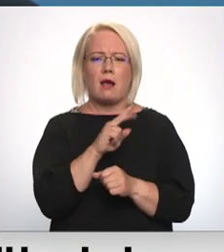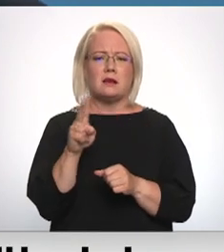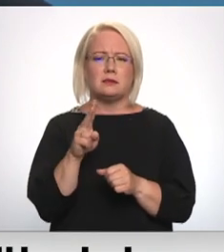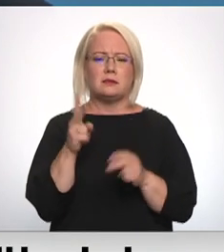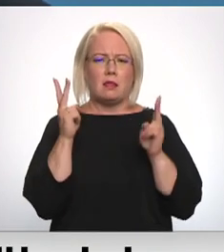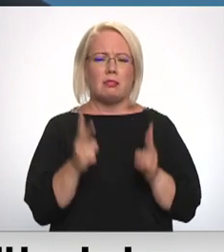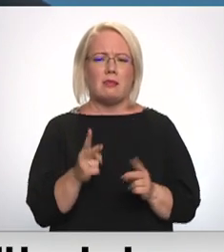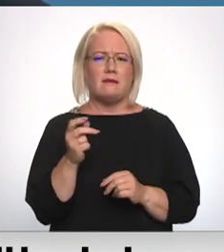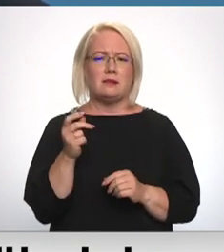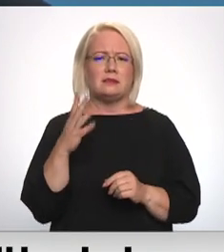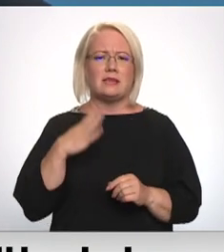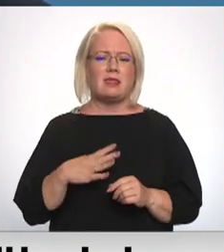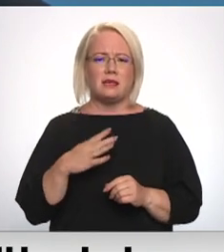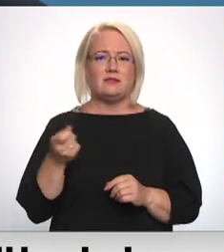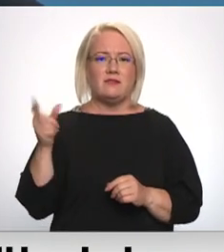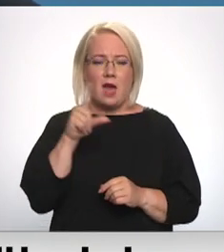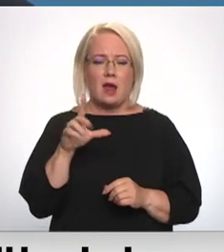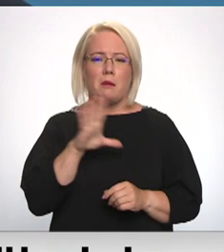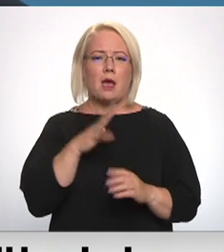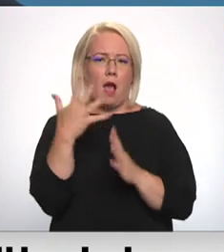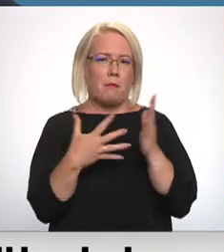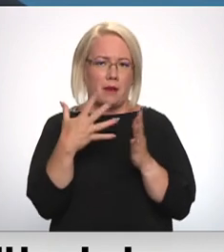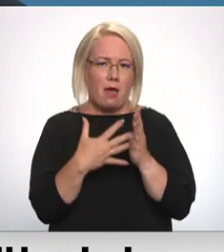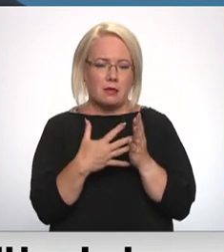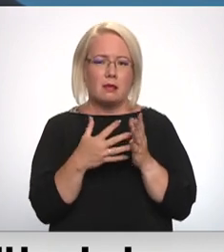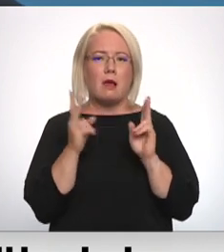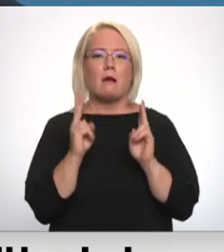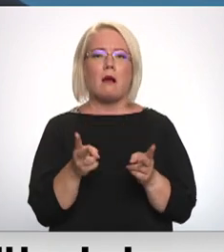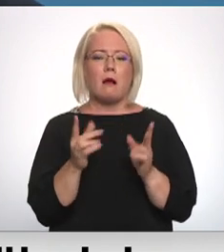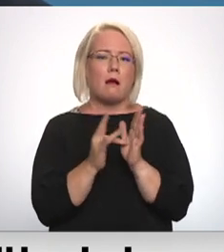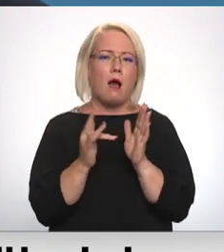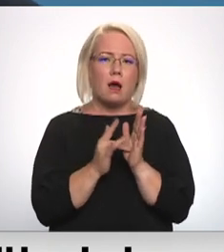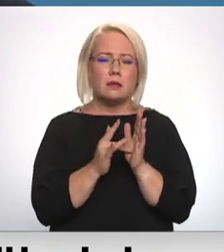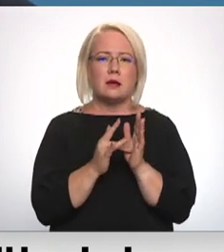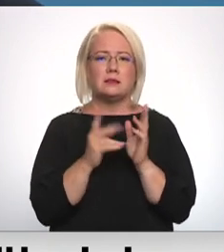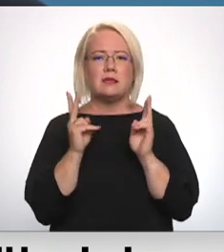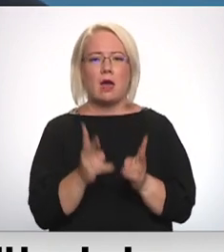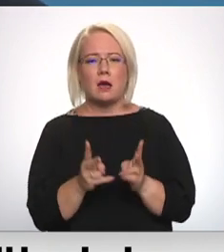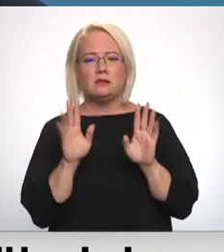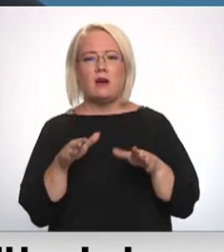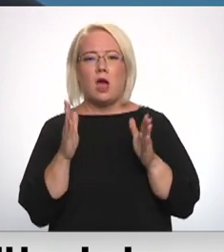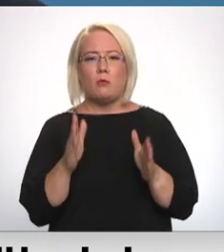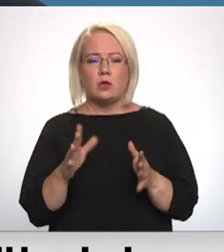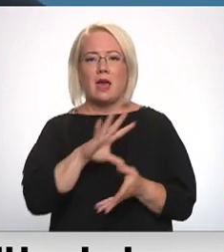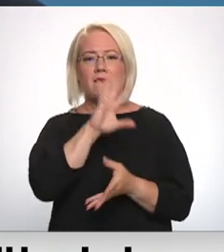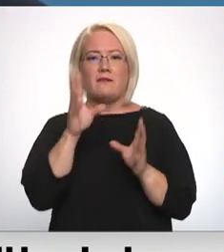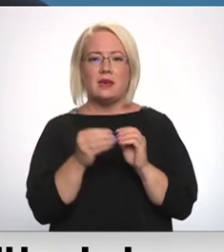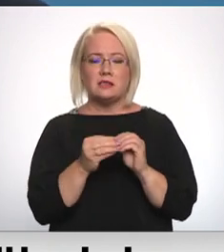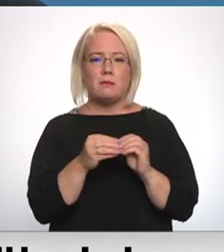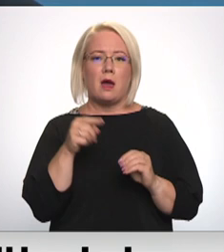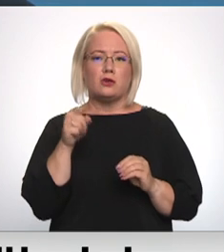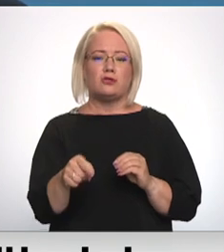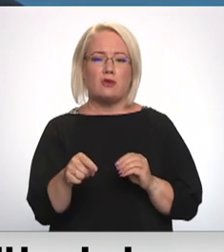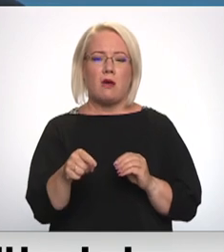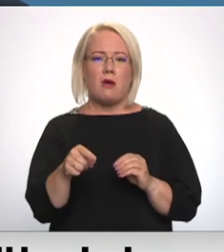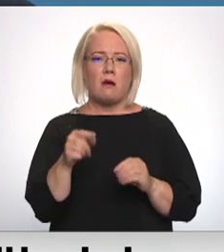un arī tika veikt aprēķina par to, kā kādas sekas varētu būt, ja mums vispār šeit nolaižās dzelzs